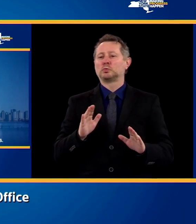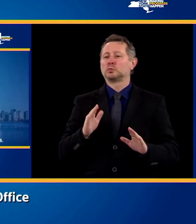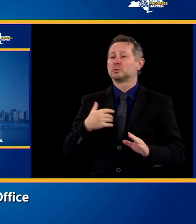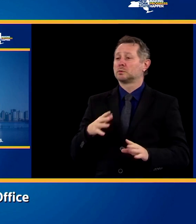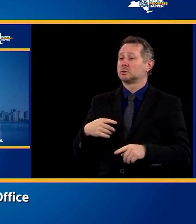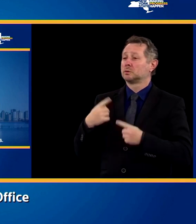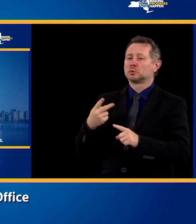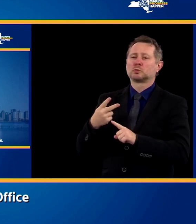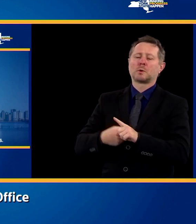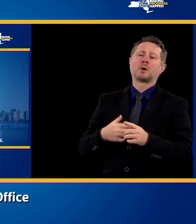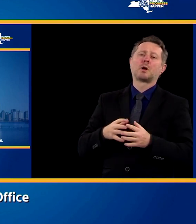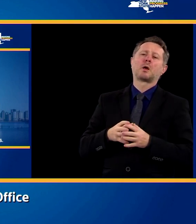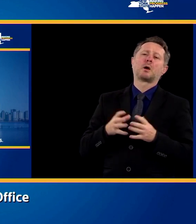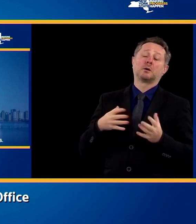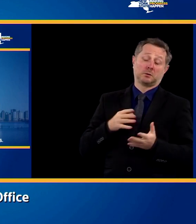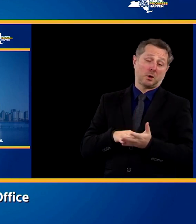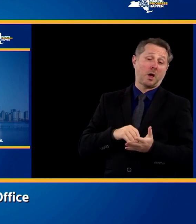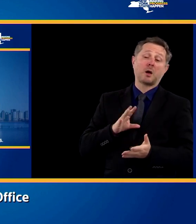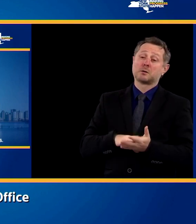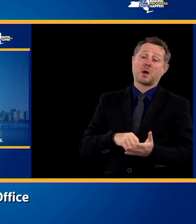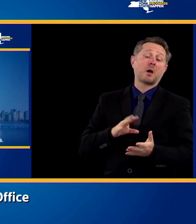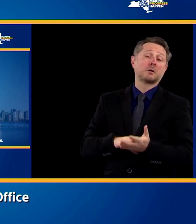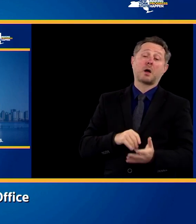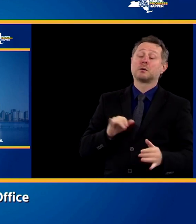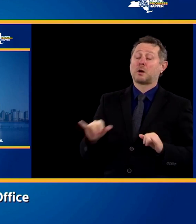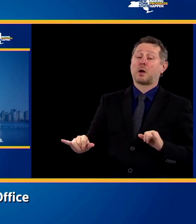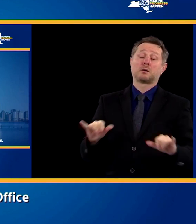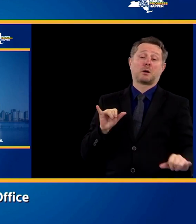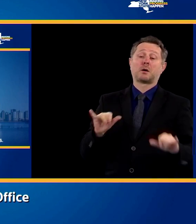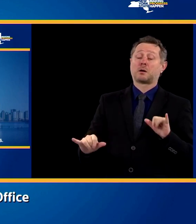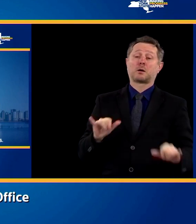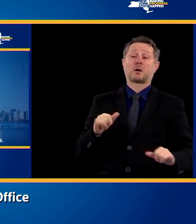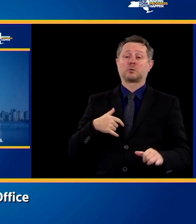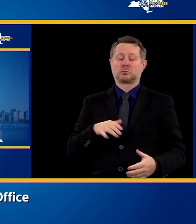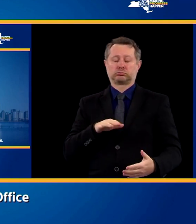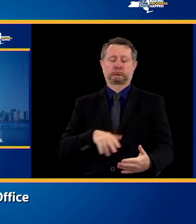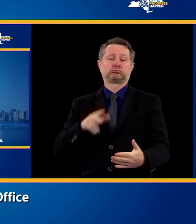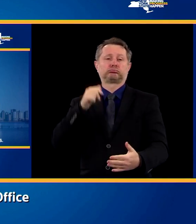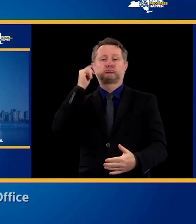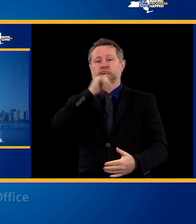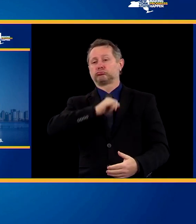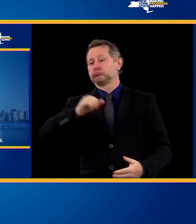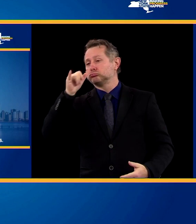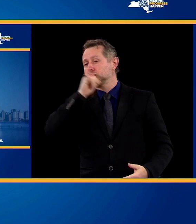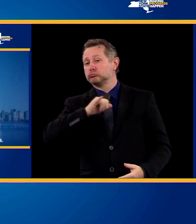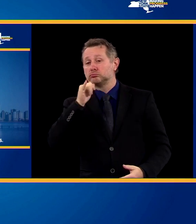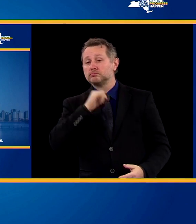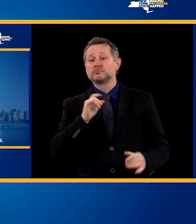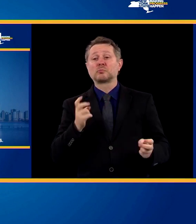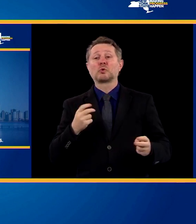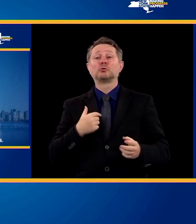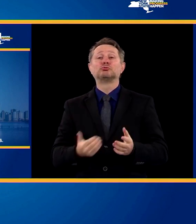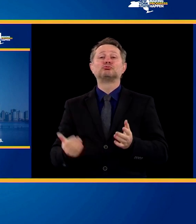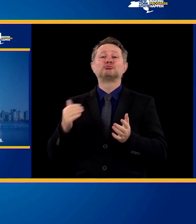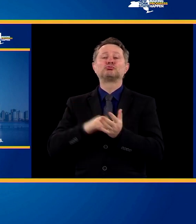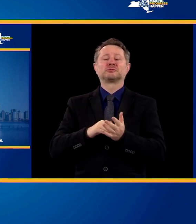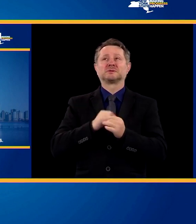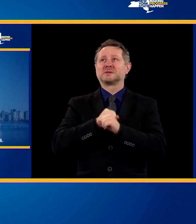Wir haben viel gelernt, auf die harte Tour, aber wir haben viel gelernt. Das ist es, was Neudenken für mich bedeutet.